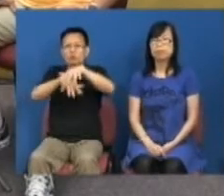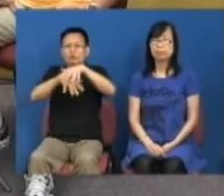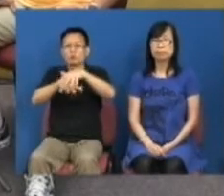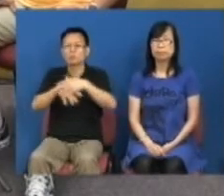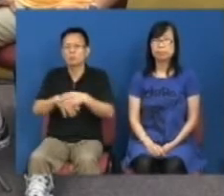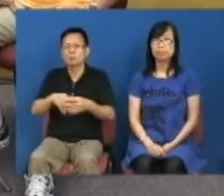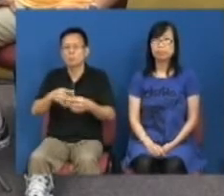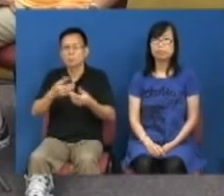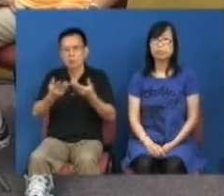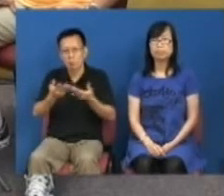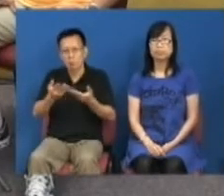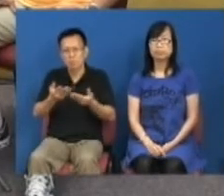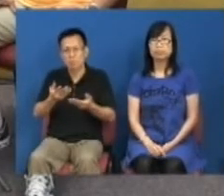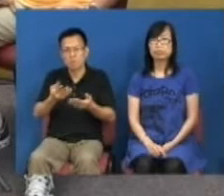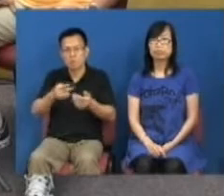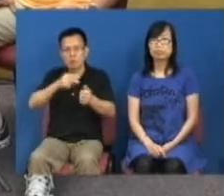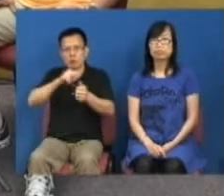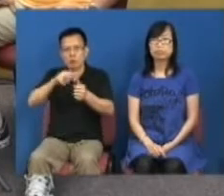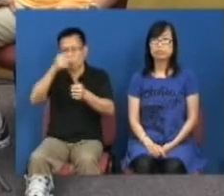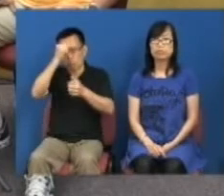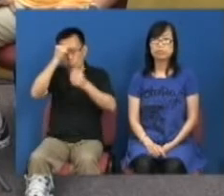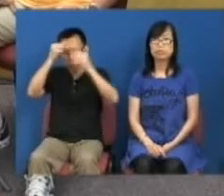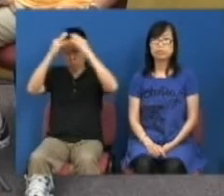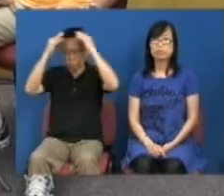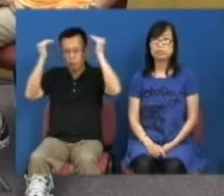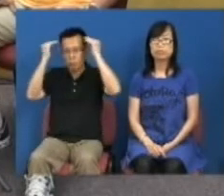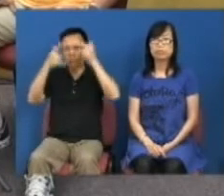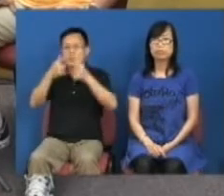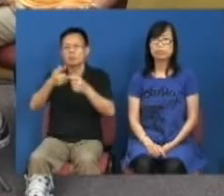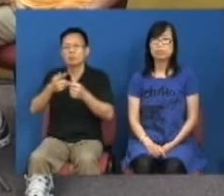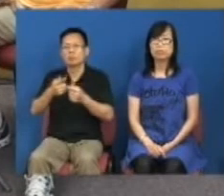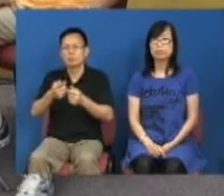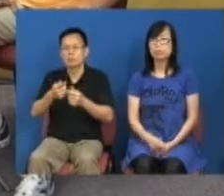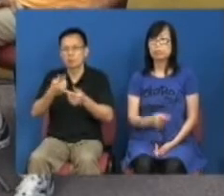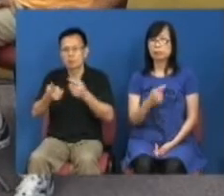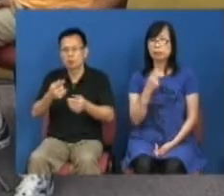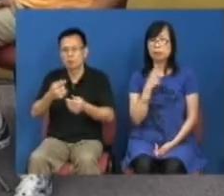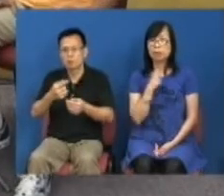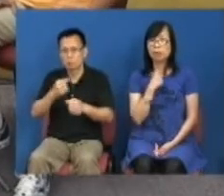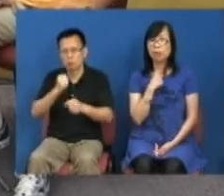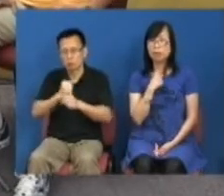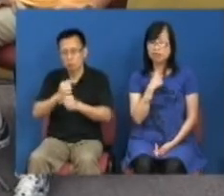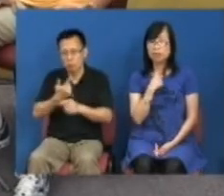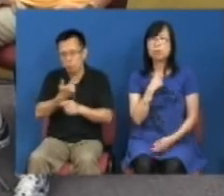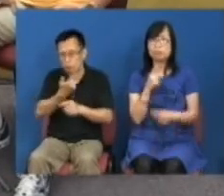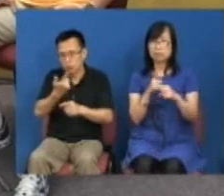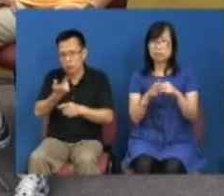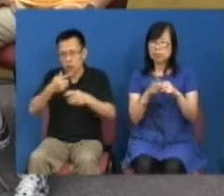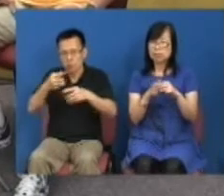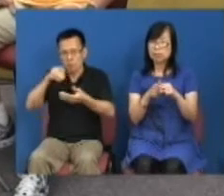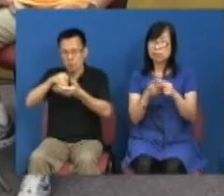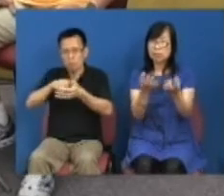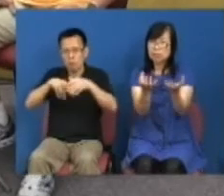住那个看护那里或者那些那些护理我们都要很小心其实我们已经正式收到是